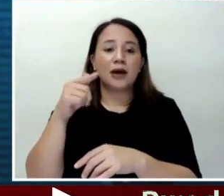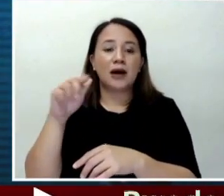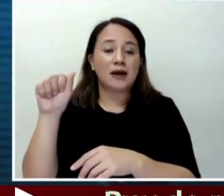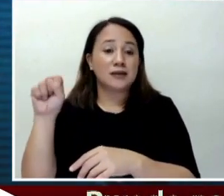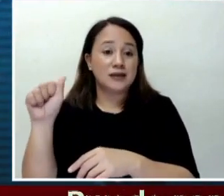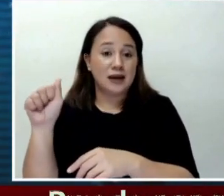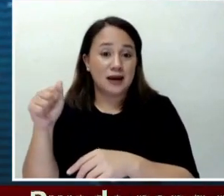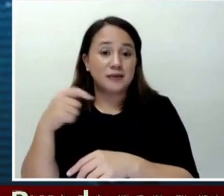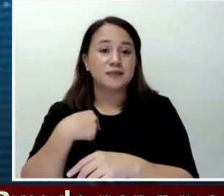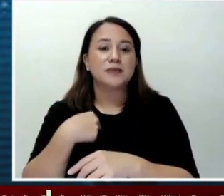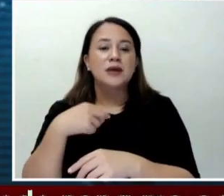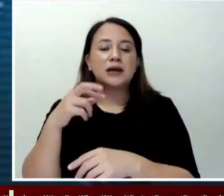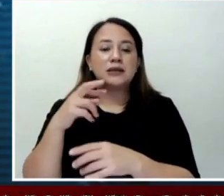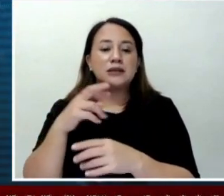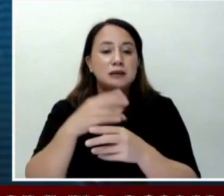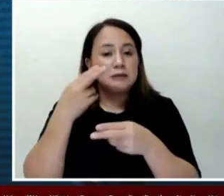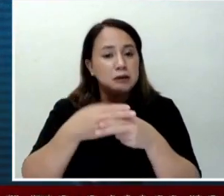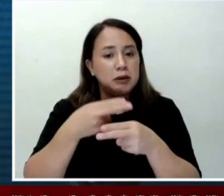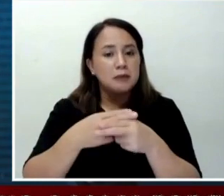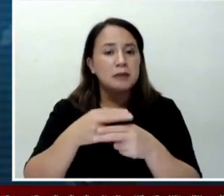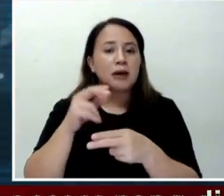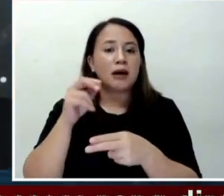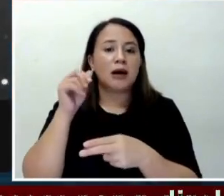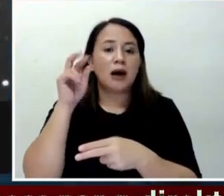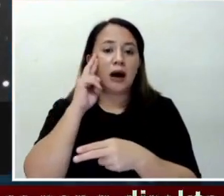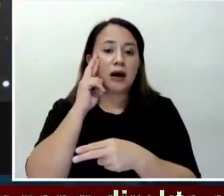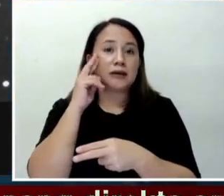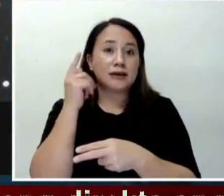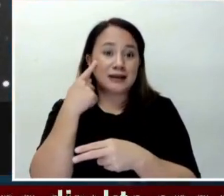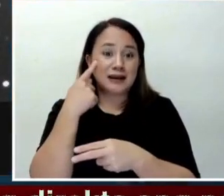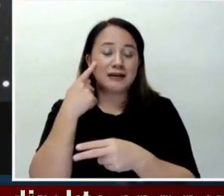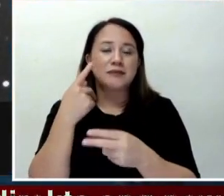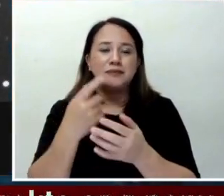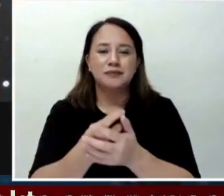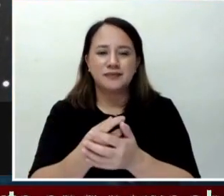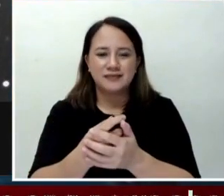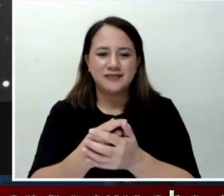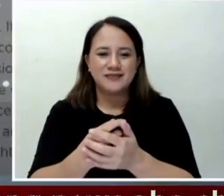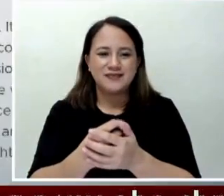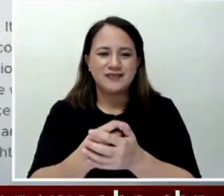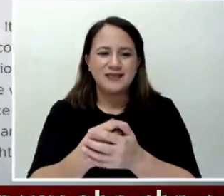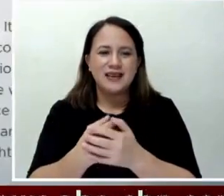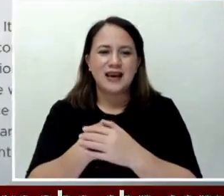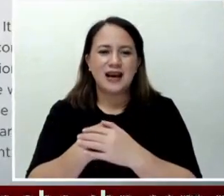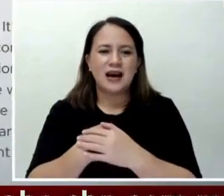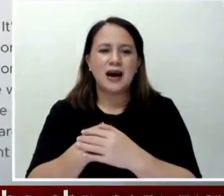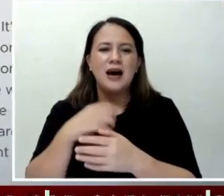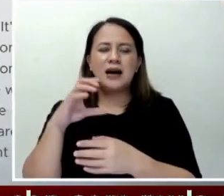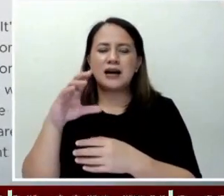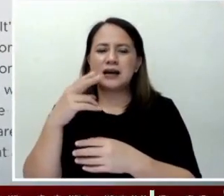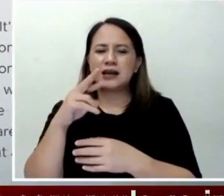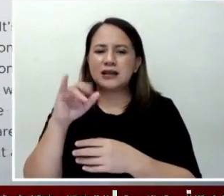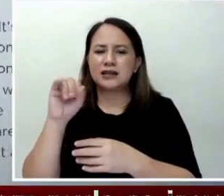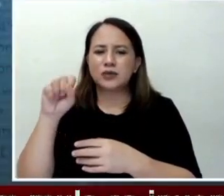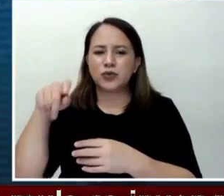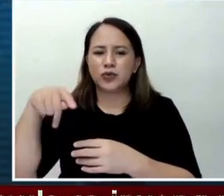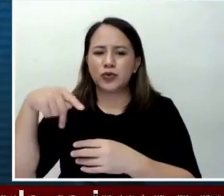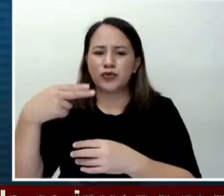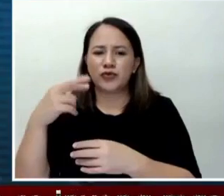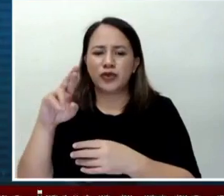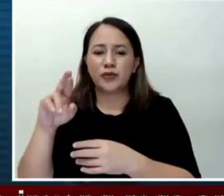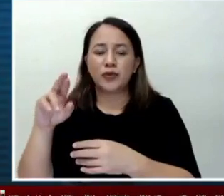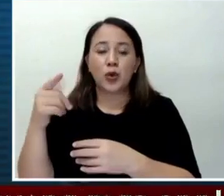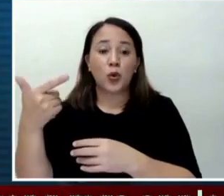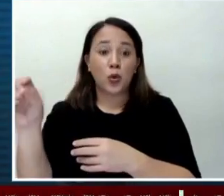Meteorological Organization na si Roman Quintanar. At asteroid Christopher Goh na ipinangalan sa isang Pinoy